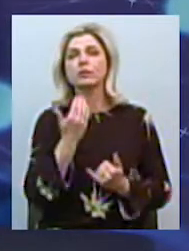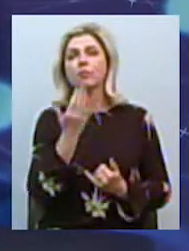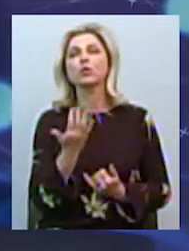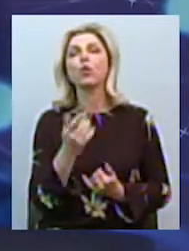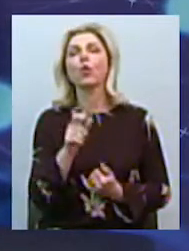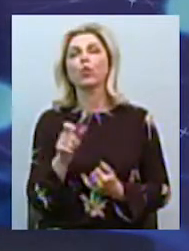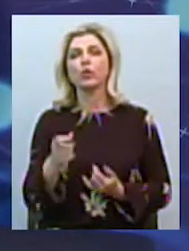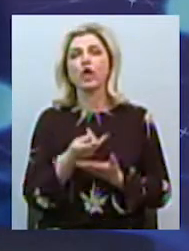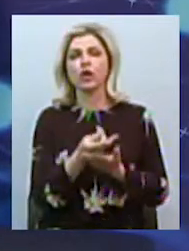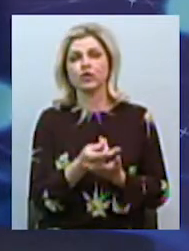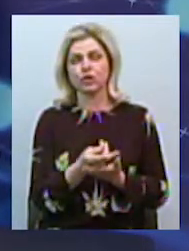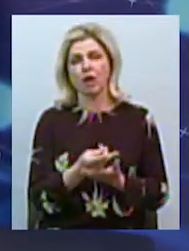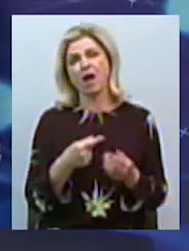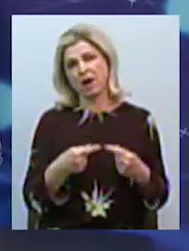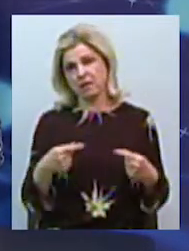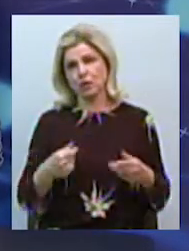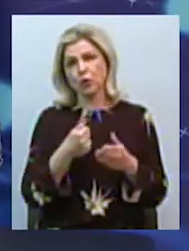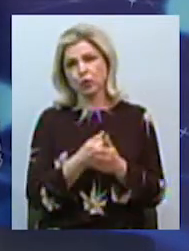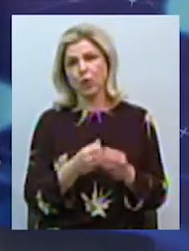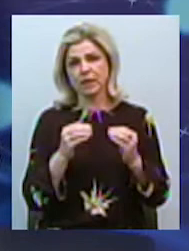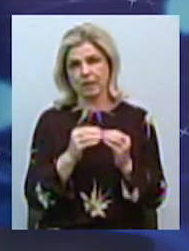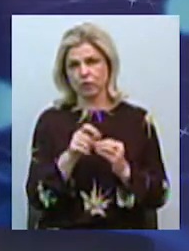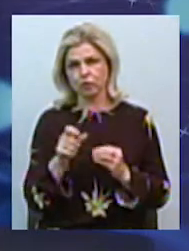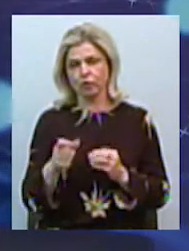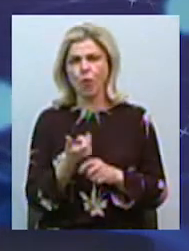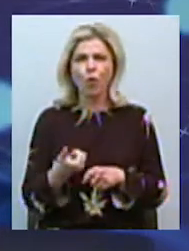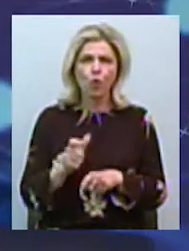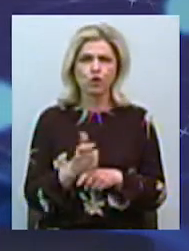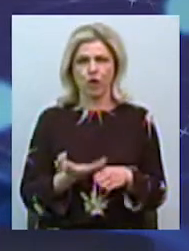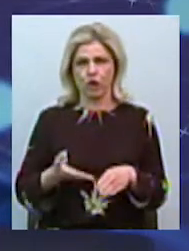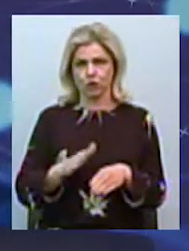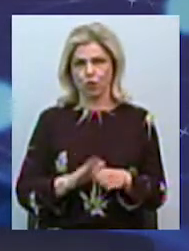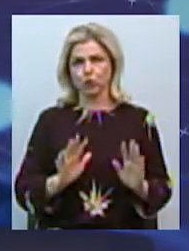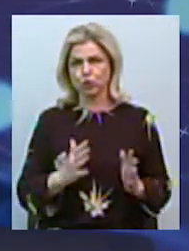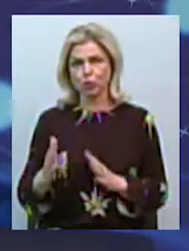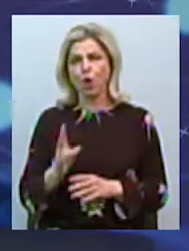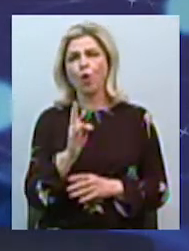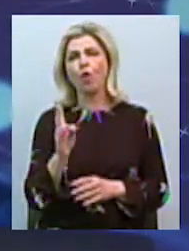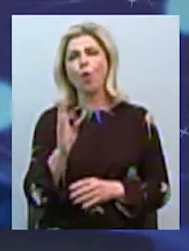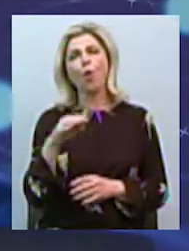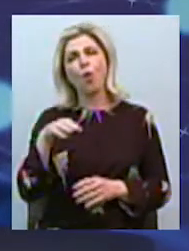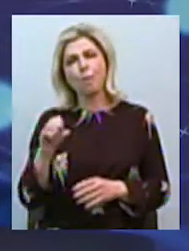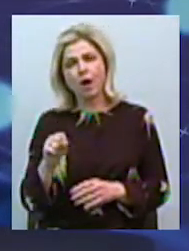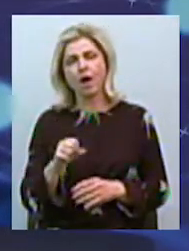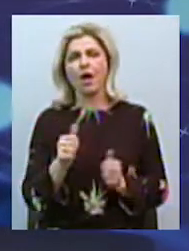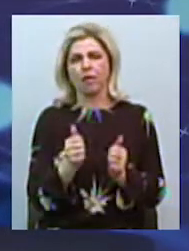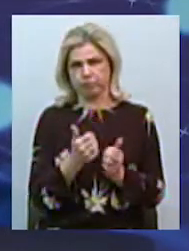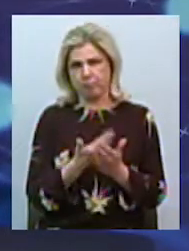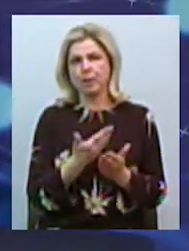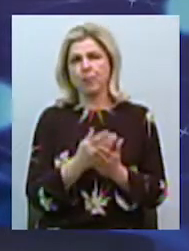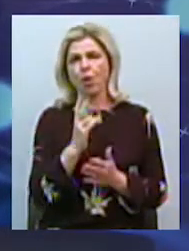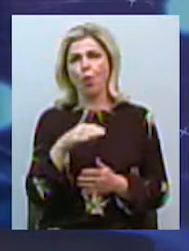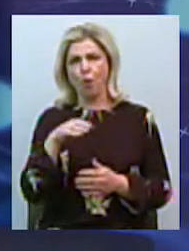відділення? По-разному, до 10-ти чоловік, але це тежелий, крайній тежелий случай, це коми, прикоми знаходиться. На сьогоднішній день